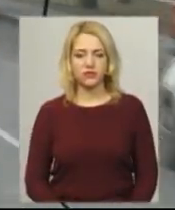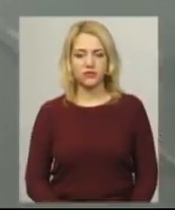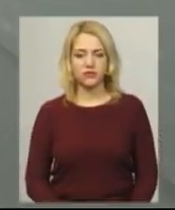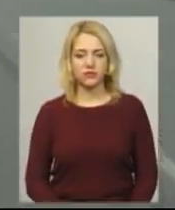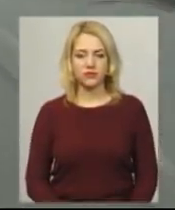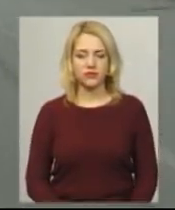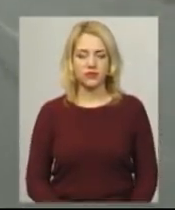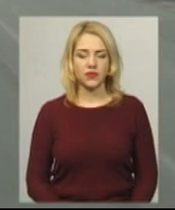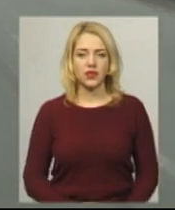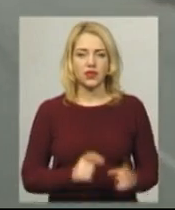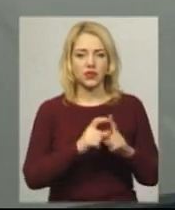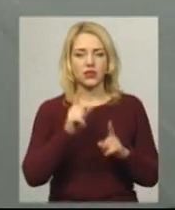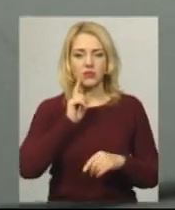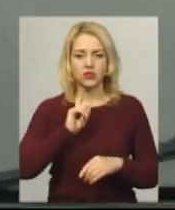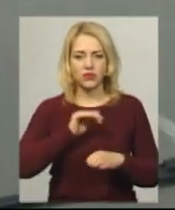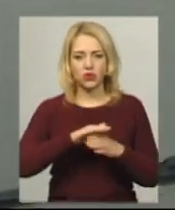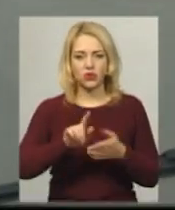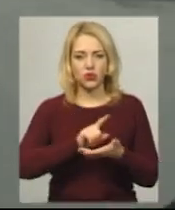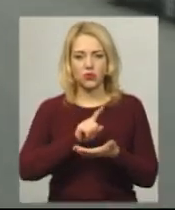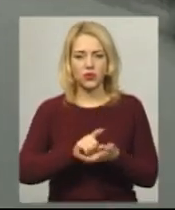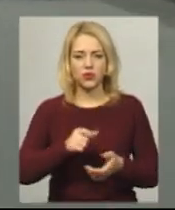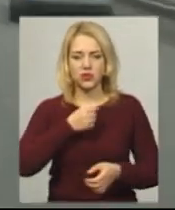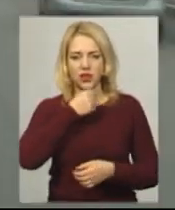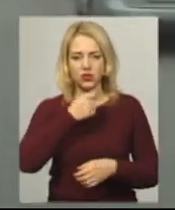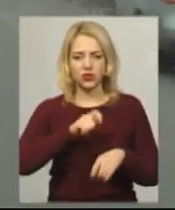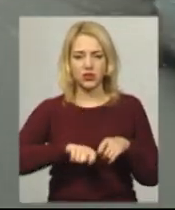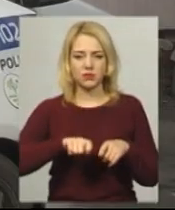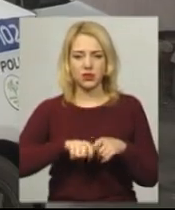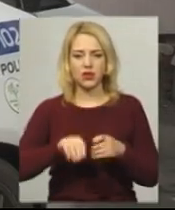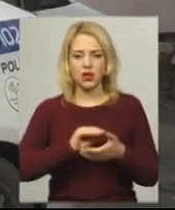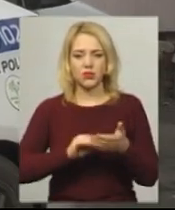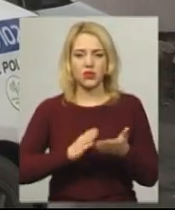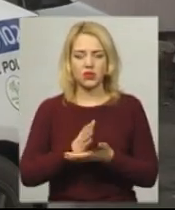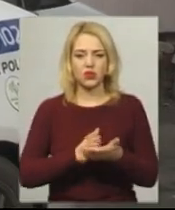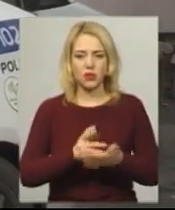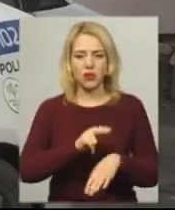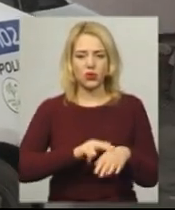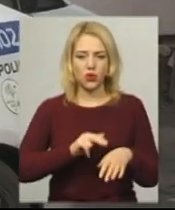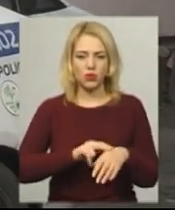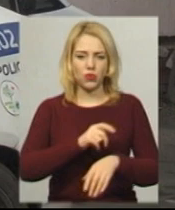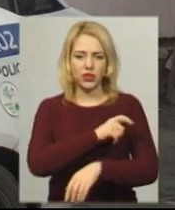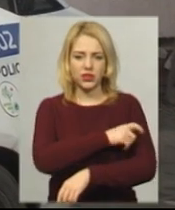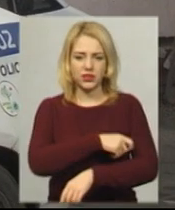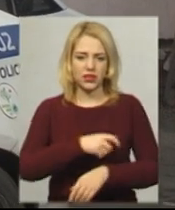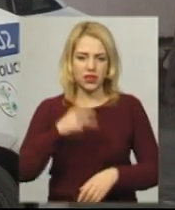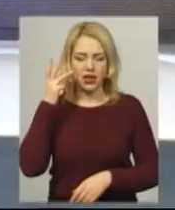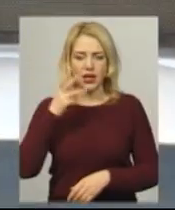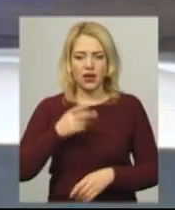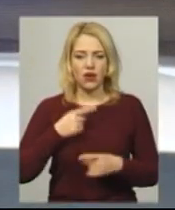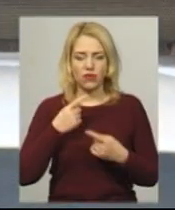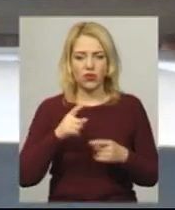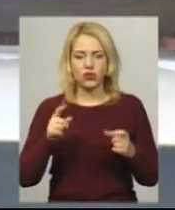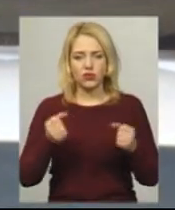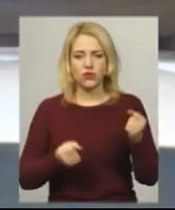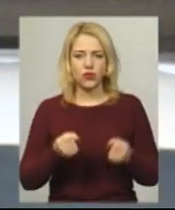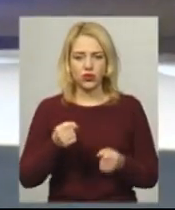За словами тимчасово виконуючої обов'язки старшого інспектора пресс-служби управління патрульної поліції Хмельниччини Роксолани Вавренюк, водії